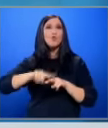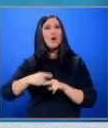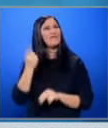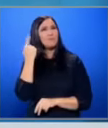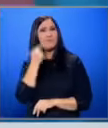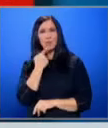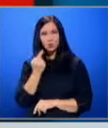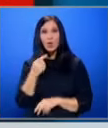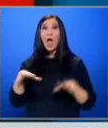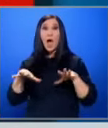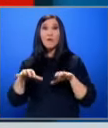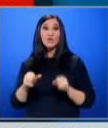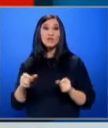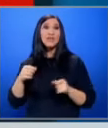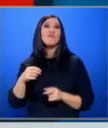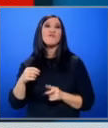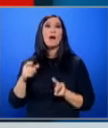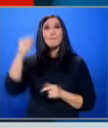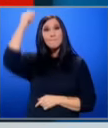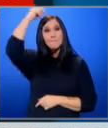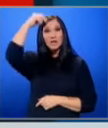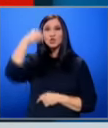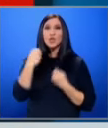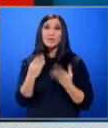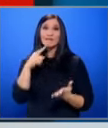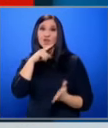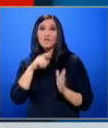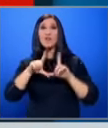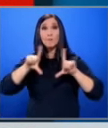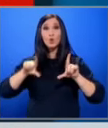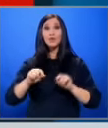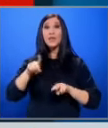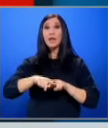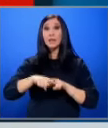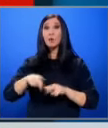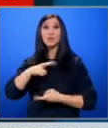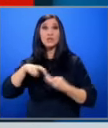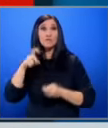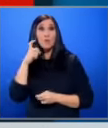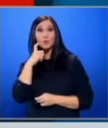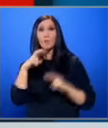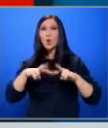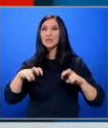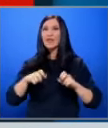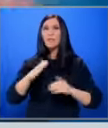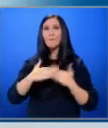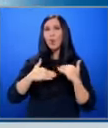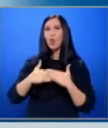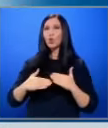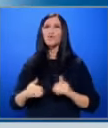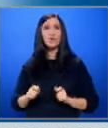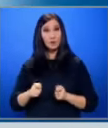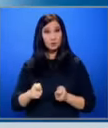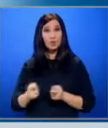миналата година Властите в Манчестър издават червена бюлетина на Интерпол За издирването на Бодил По разследване за подготовка на тероризъм И